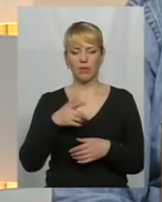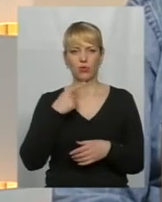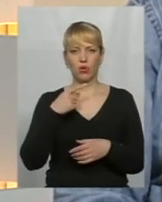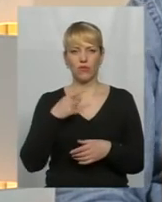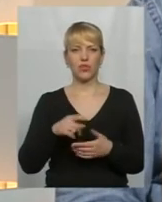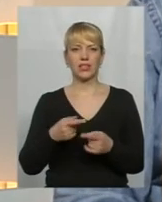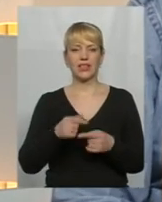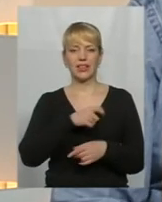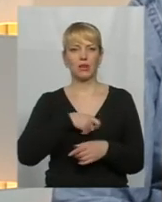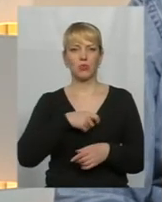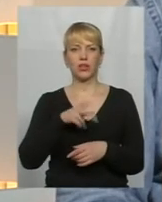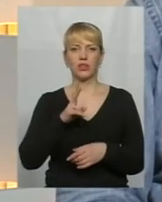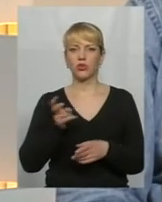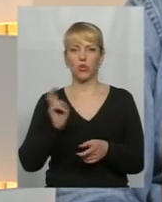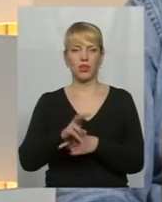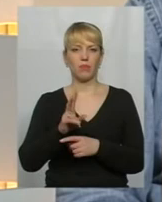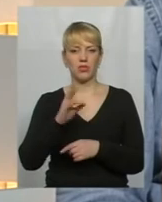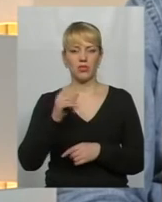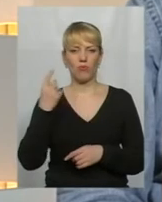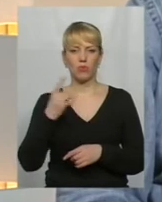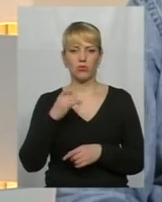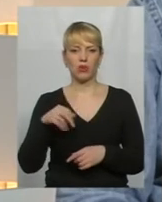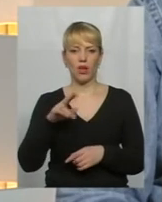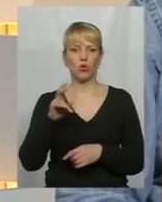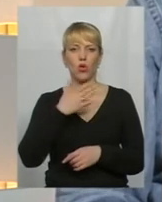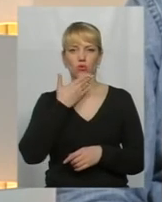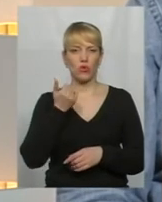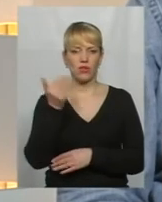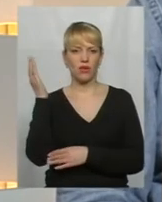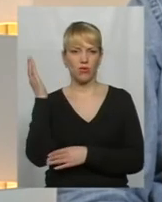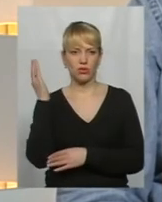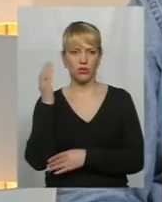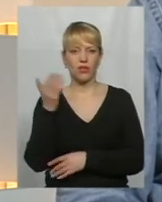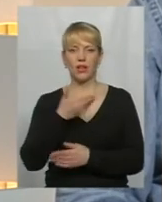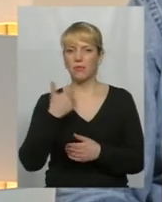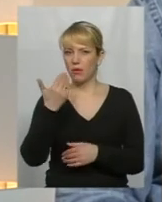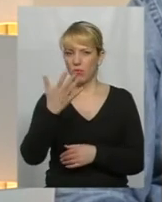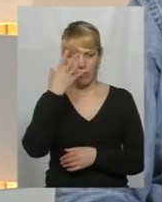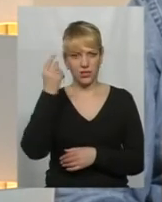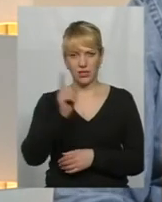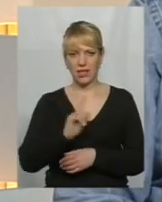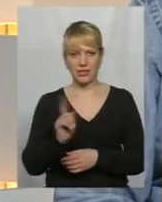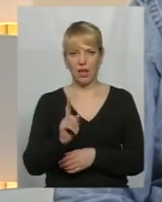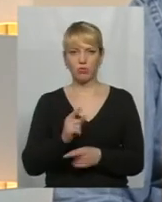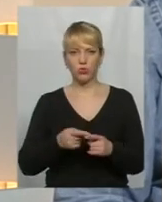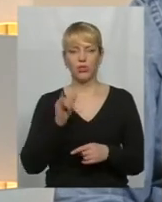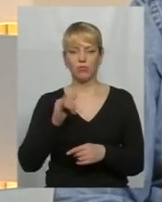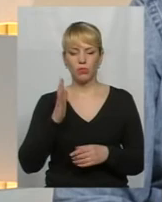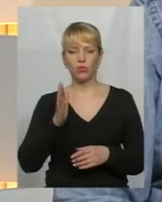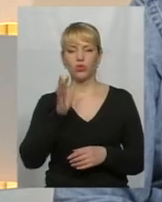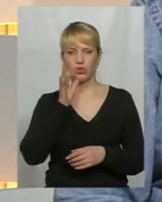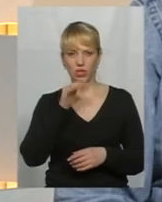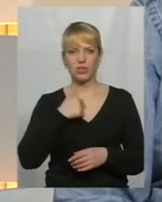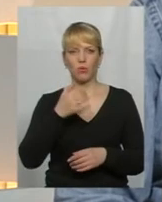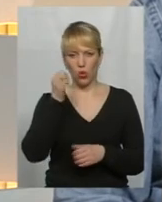депутатів тих, які не прийшли в обласну раду, які не голосували. Ми про вас не забудемо, повірте мені. Прийде час, ми кожному з вас